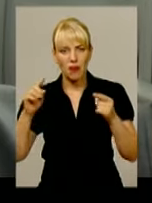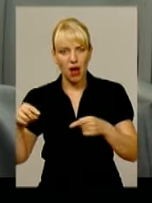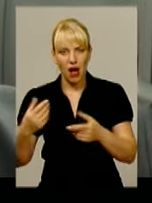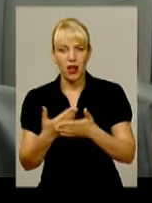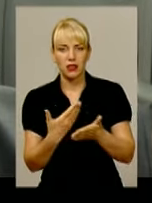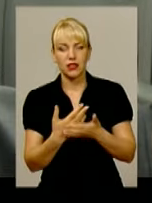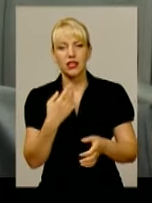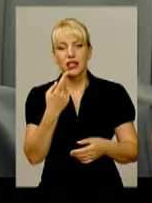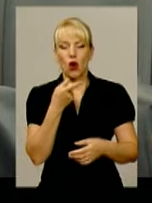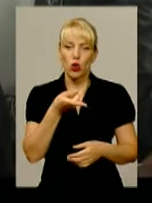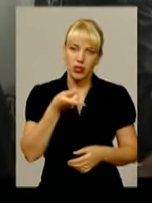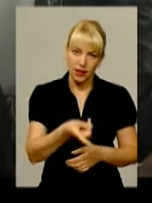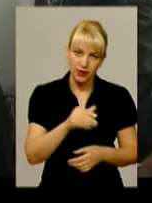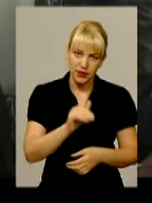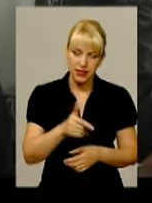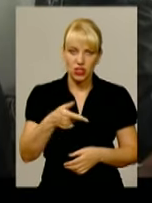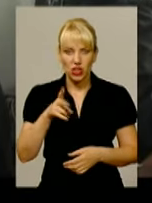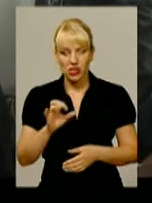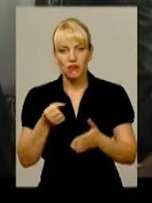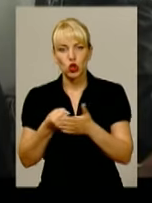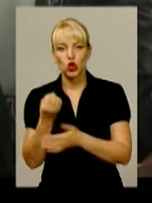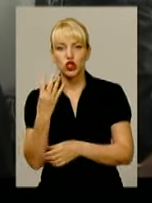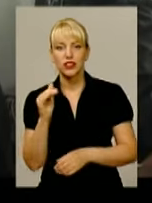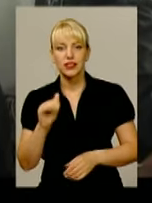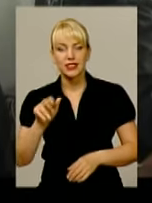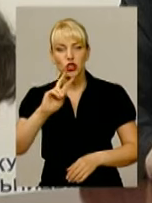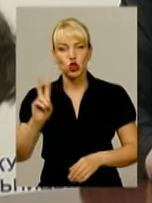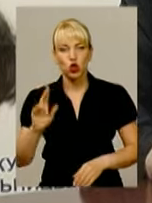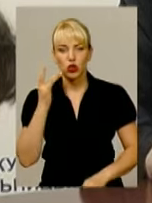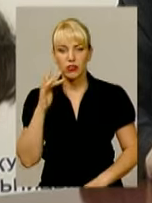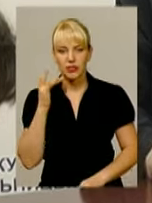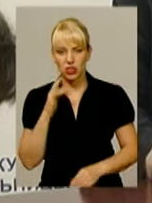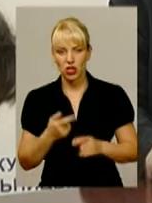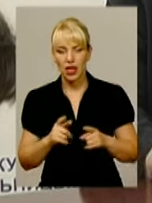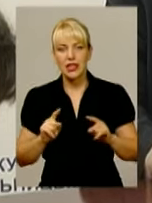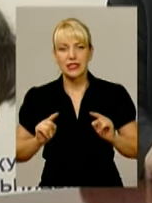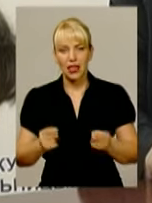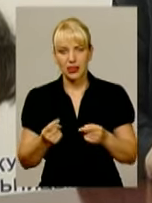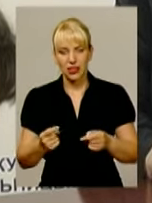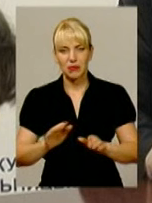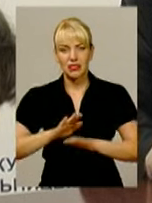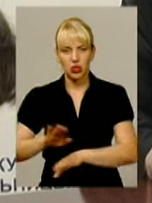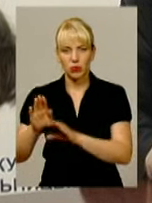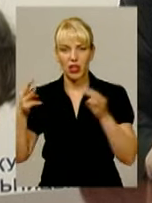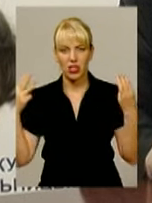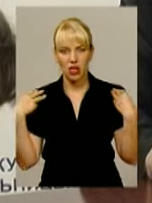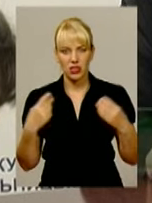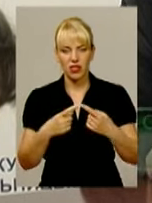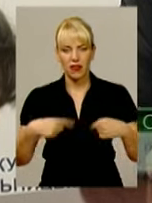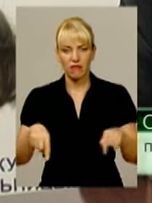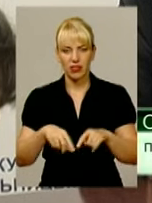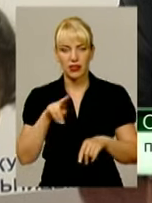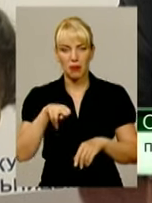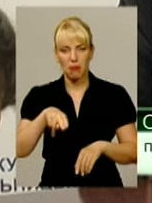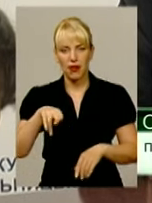коливаються від 1 тисячі гривень до 14 тисяч доларів США. Затримано заступника начальника відділу ДПІ в місті